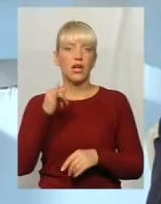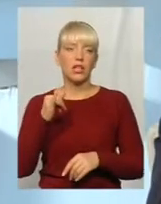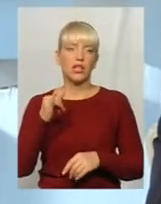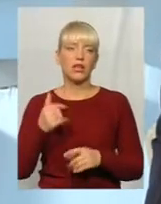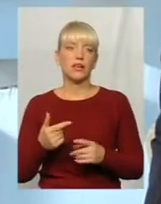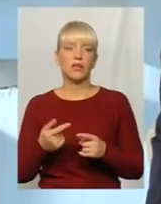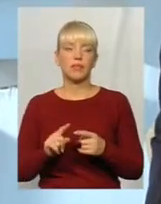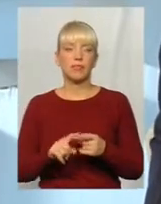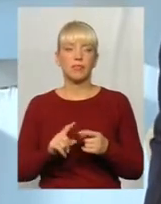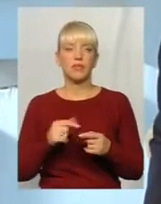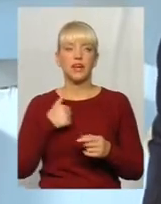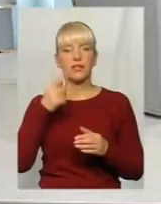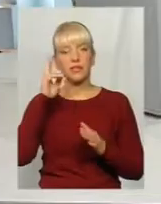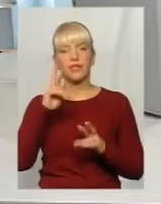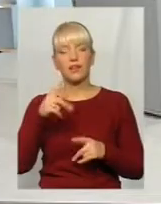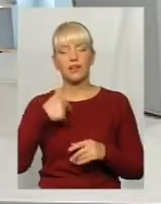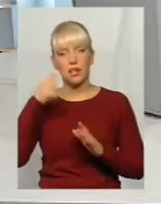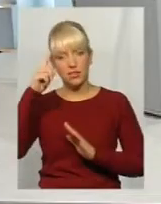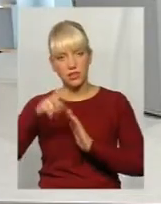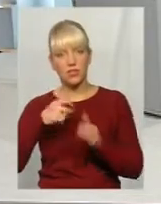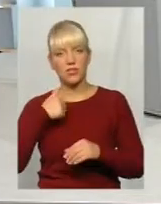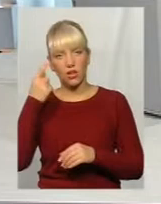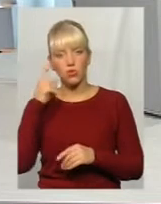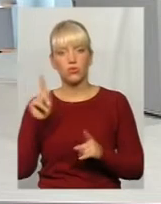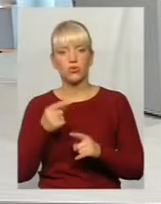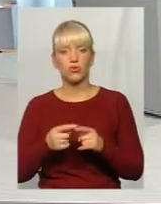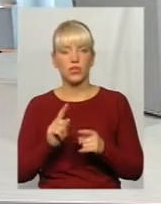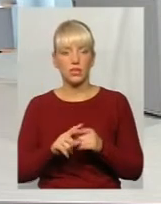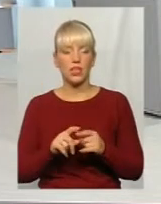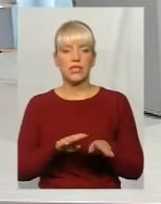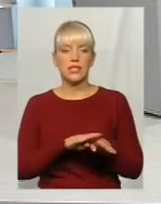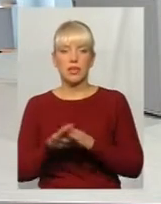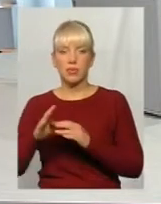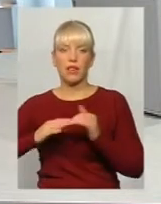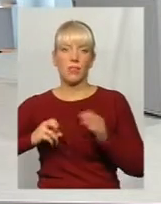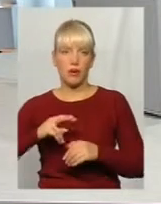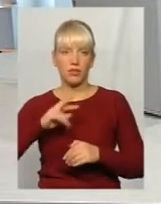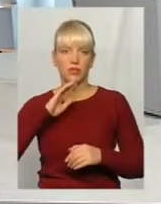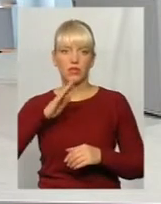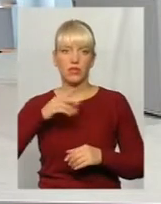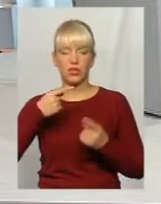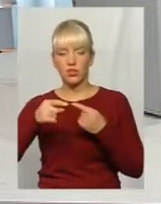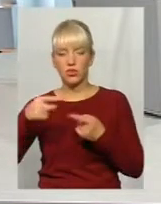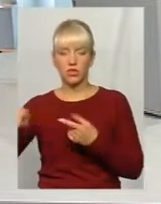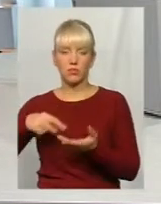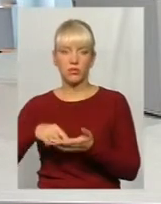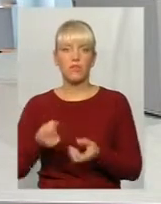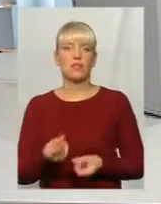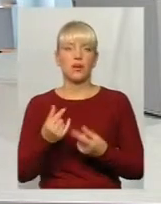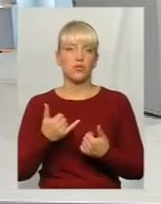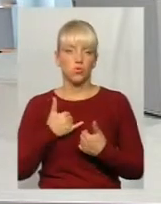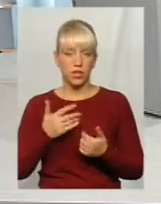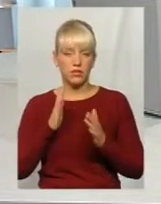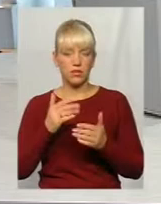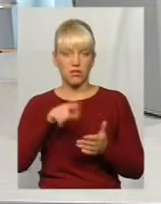як я дізнався, я думаю, що це відносно стабільна практика в більшості міст. Виявляється, в нас в Хмельницькому. В нас документами,